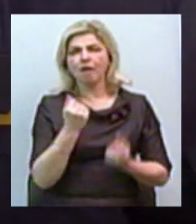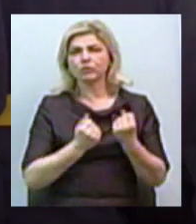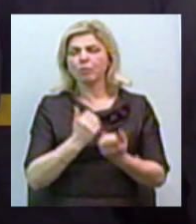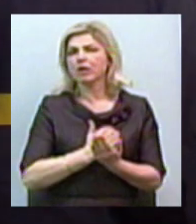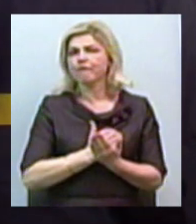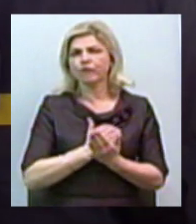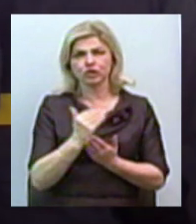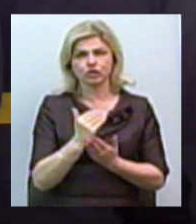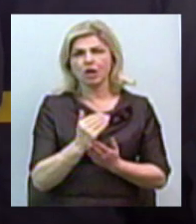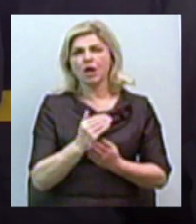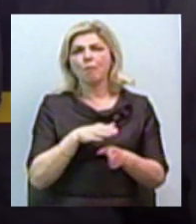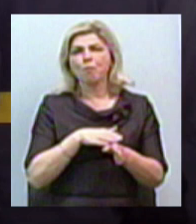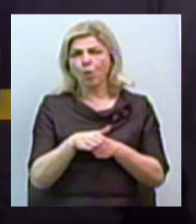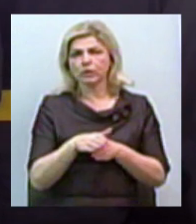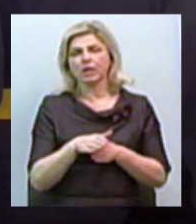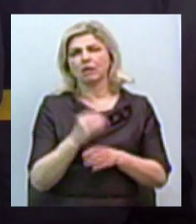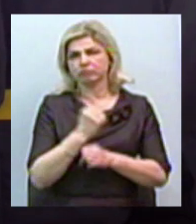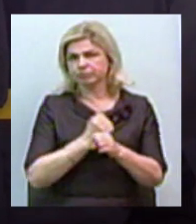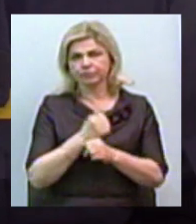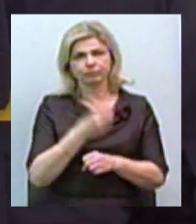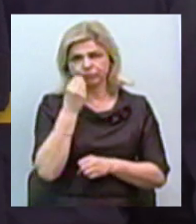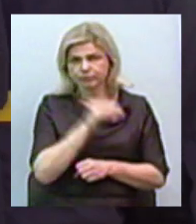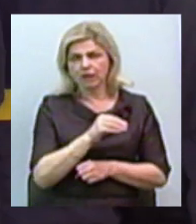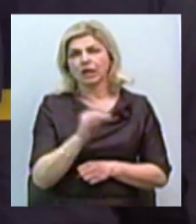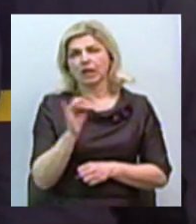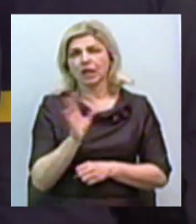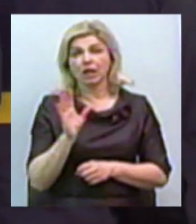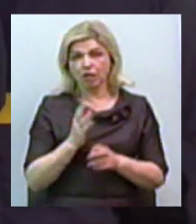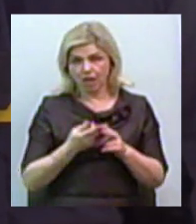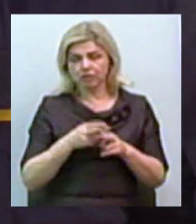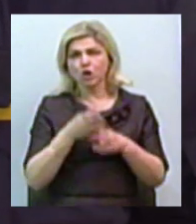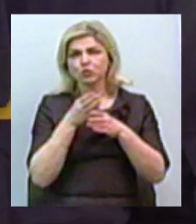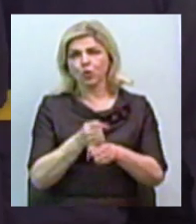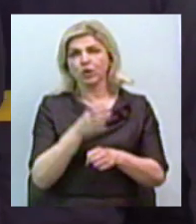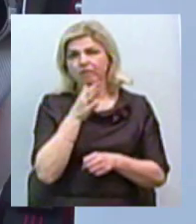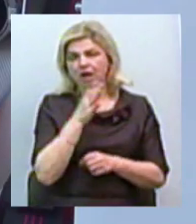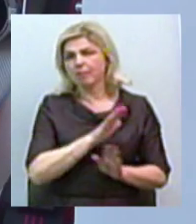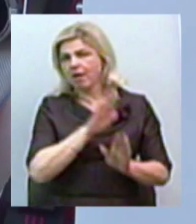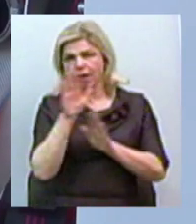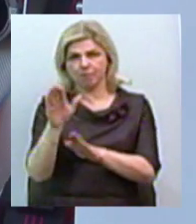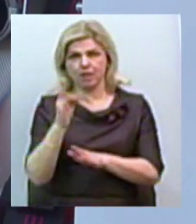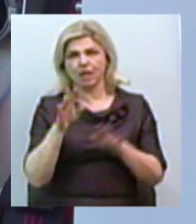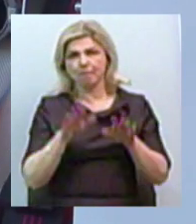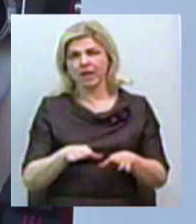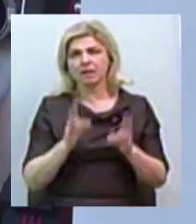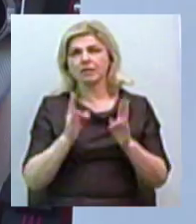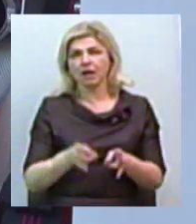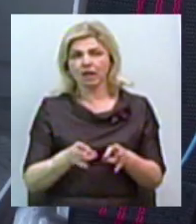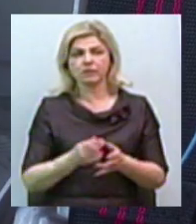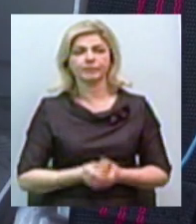повний привід, і це дозволить скоротити час прибуття до місця виклику. Більше